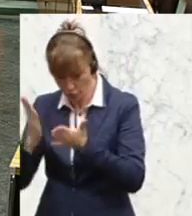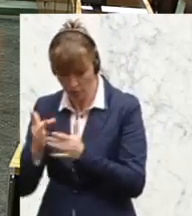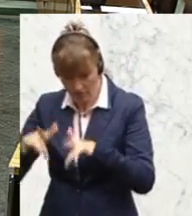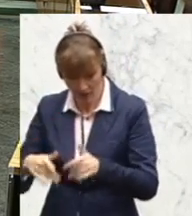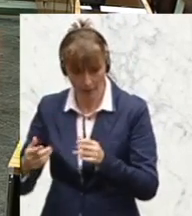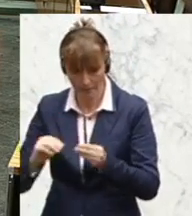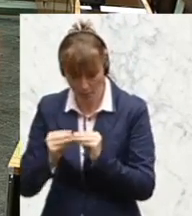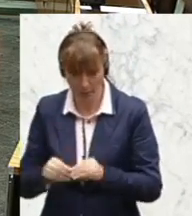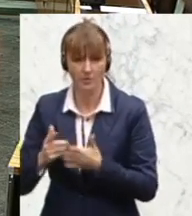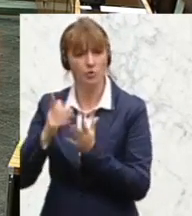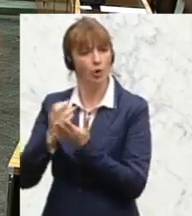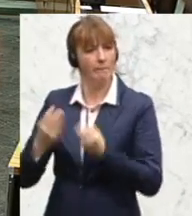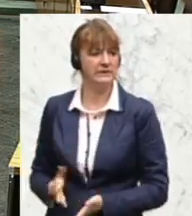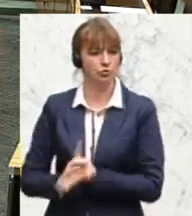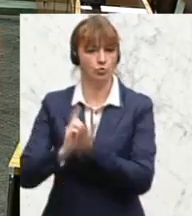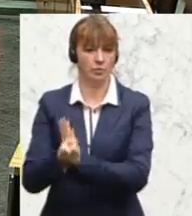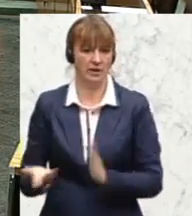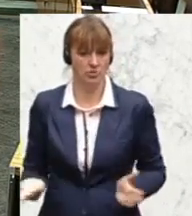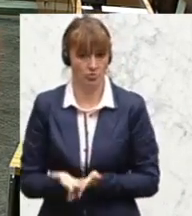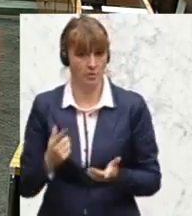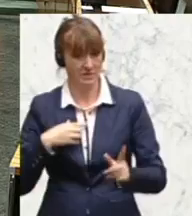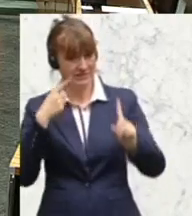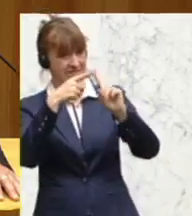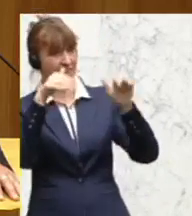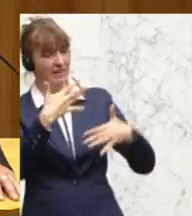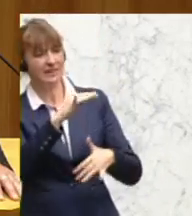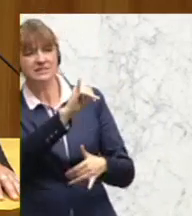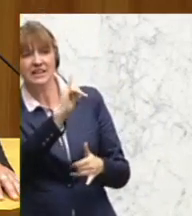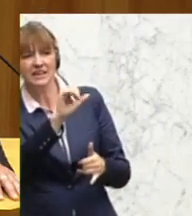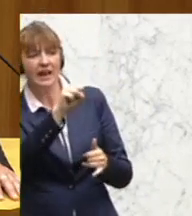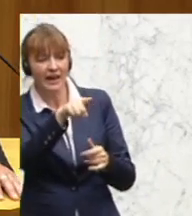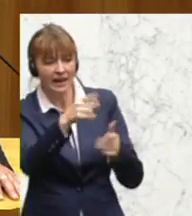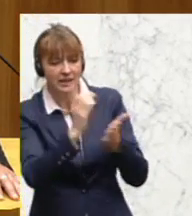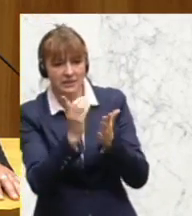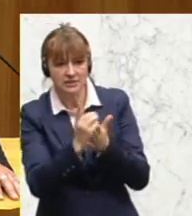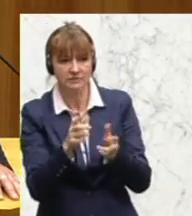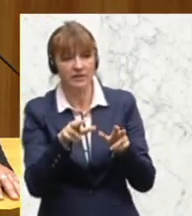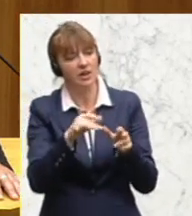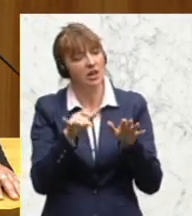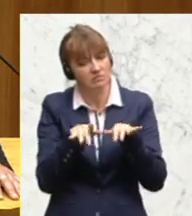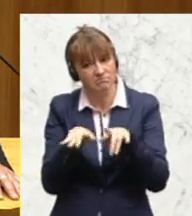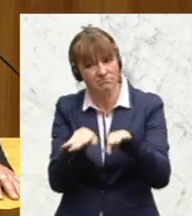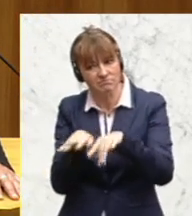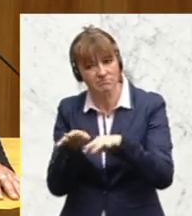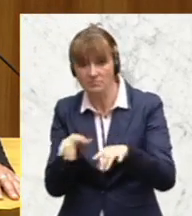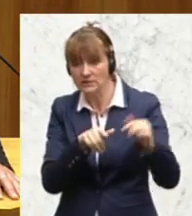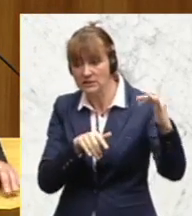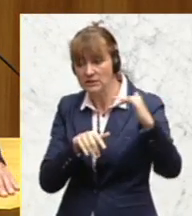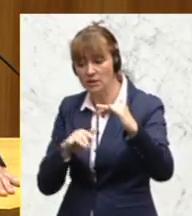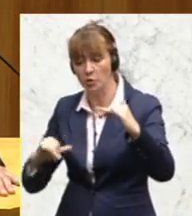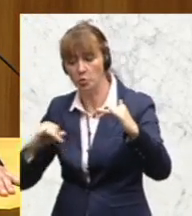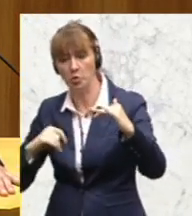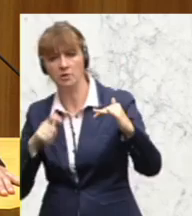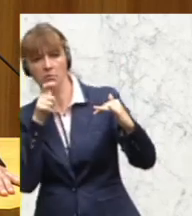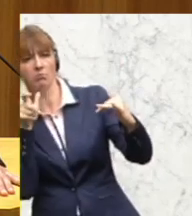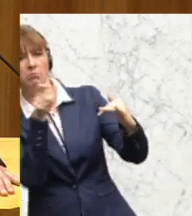schon passiert. Unser Ziel muss sein, dass die Dschihadisten, die Hintermänner des Terrors, gar nicht erfolgreich bei den Jungen sind. Und da ist die Prävention, und